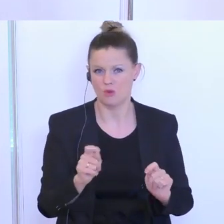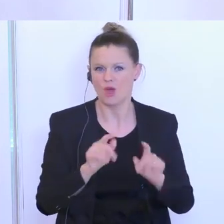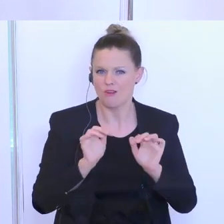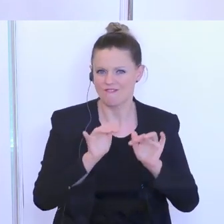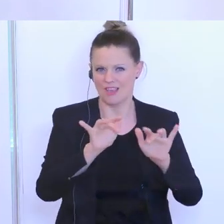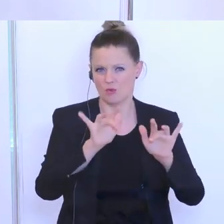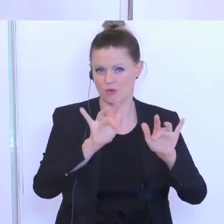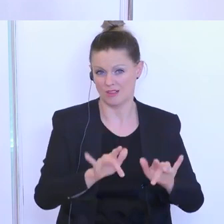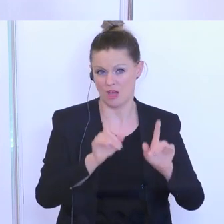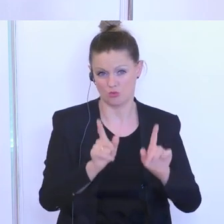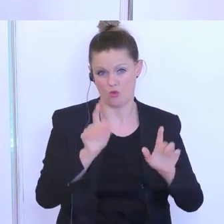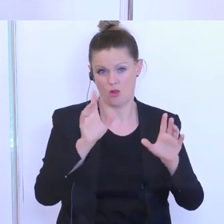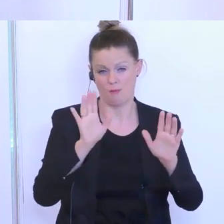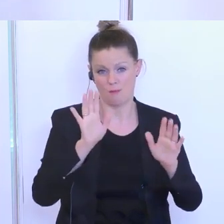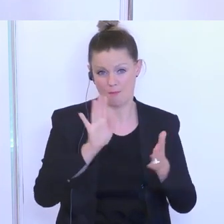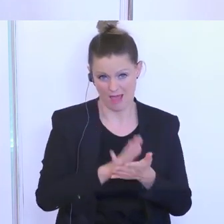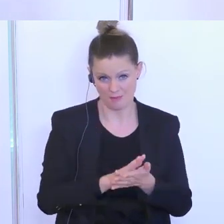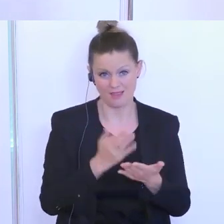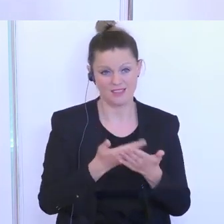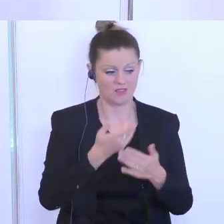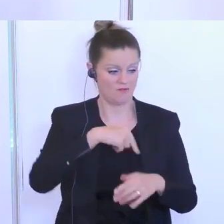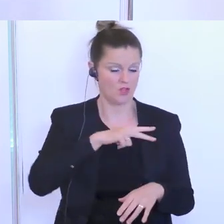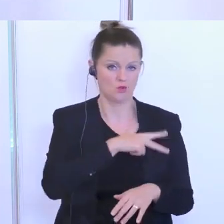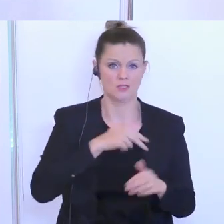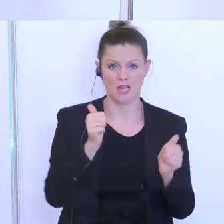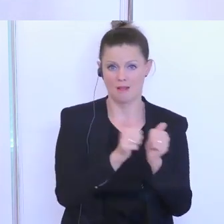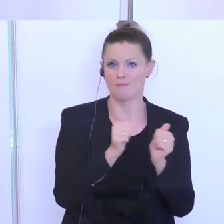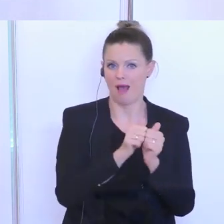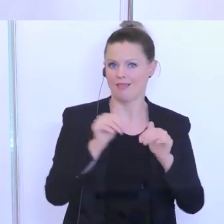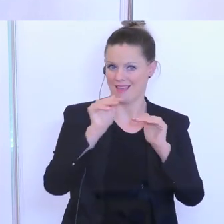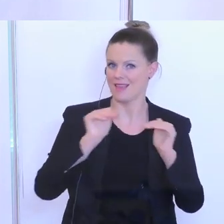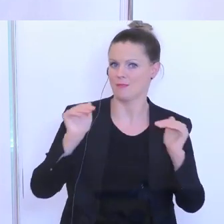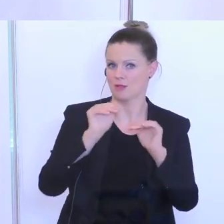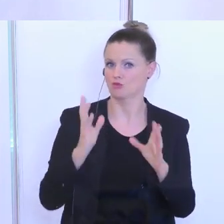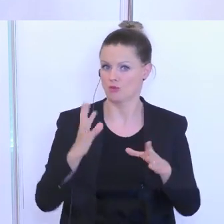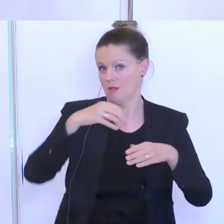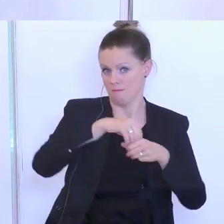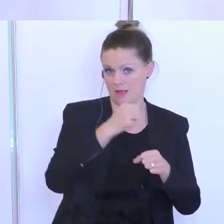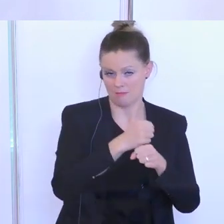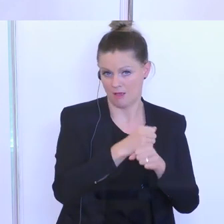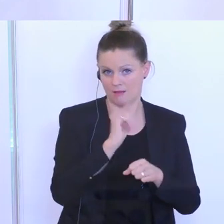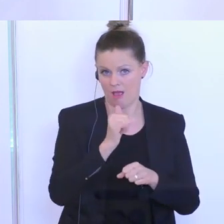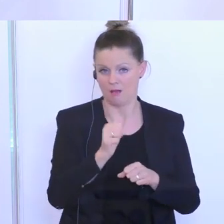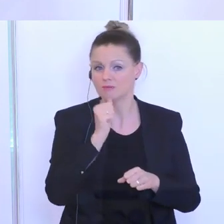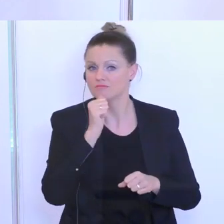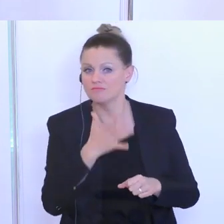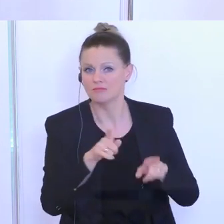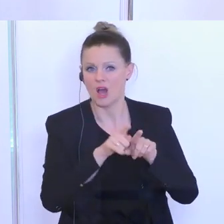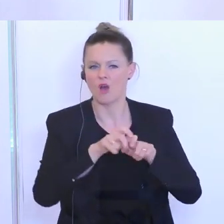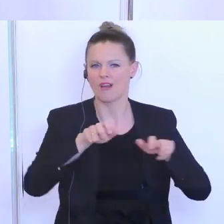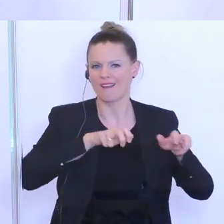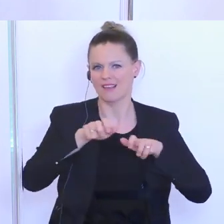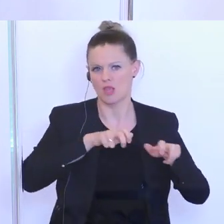bleiben. Dazu werden wir auf Sozialpartner-Ebene Gespräche führen, sind da auch schon mit dabei. Aber natürlich dann in den kommenden Tagen auch mit den